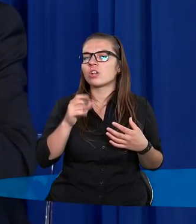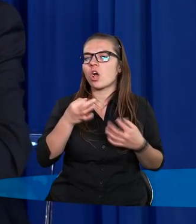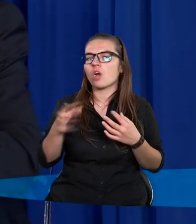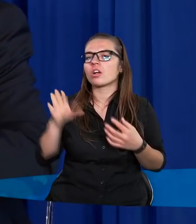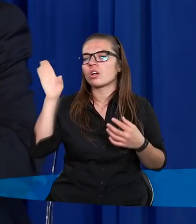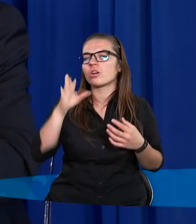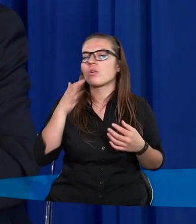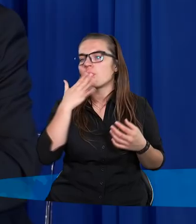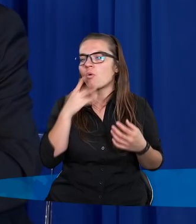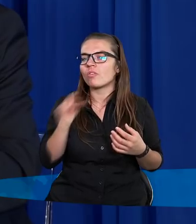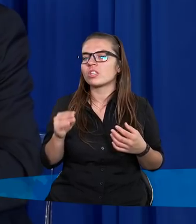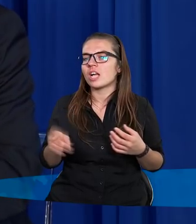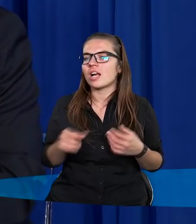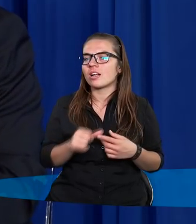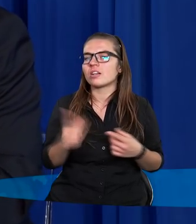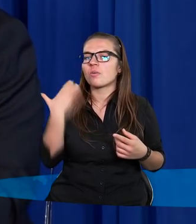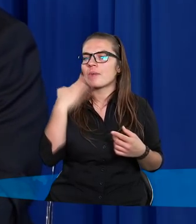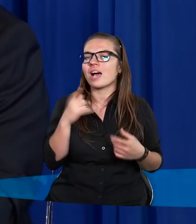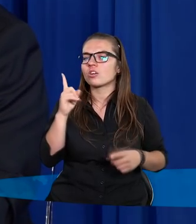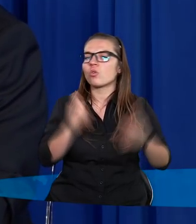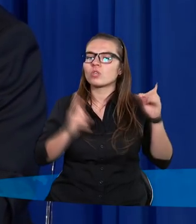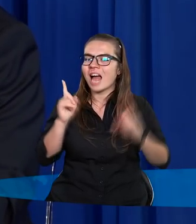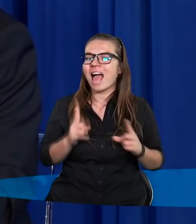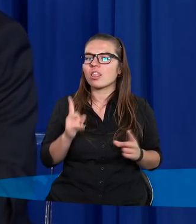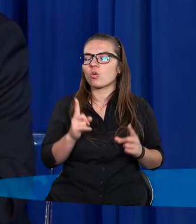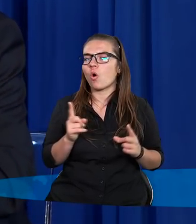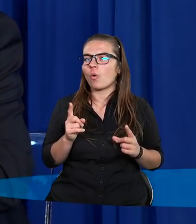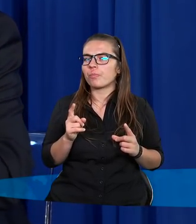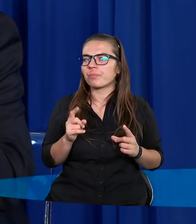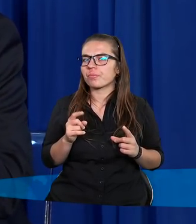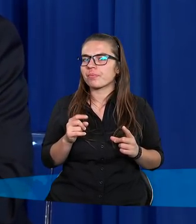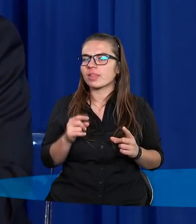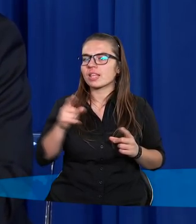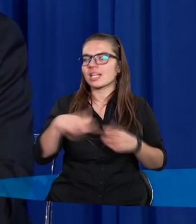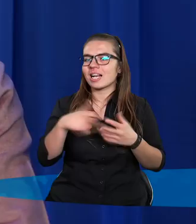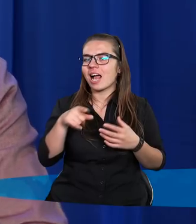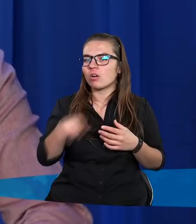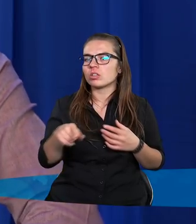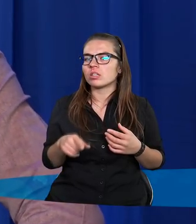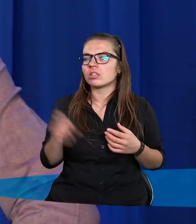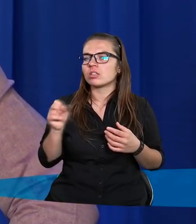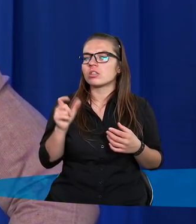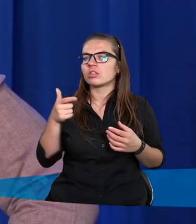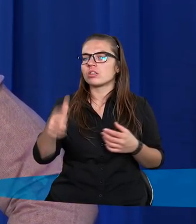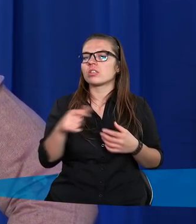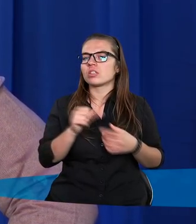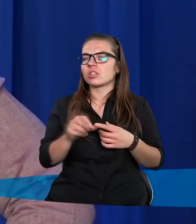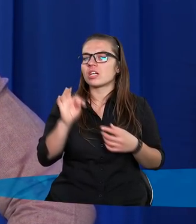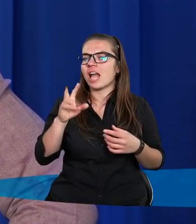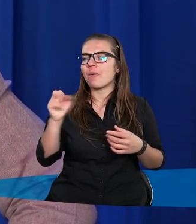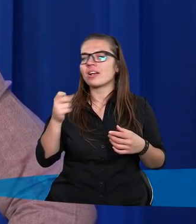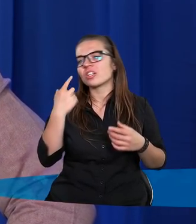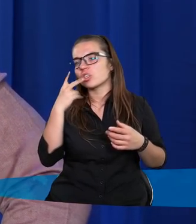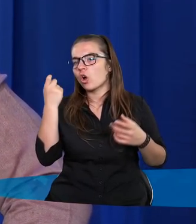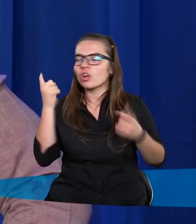razu Pan Bóg mówi i tego jest dużo. Bardzo rzadko jednak to zachodziło. No to co, dzisiaj w takim razie, tak